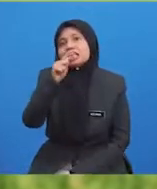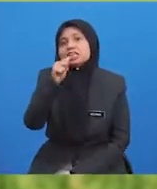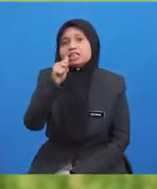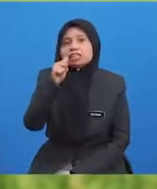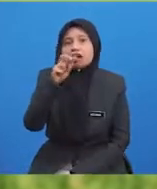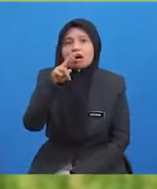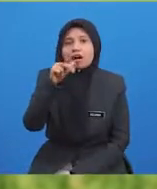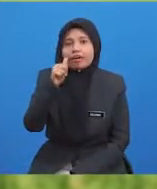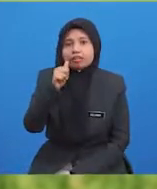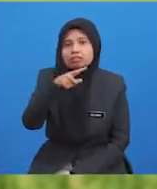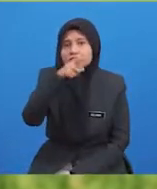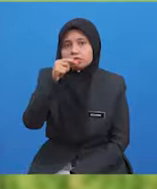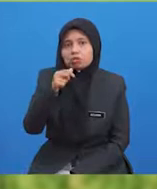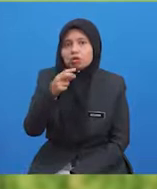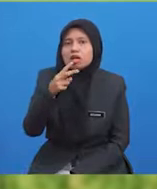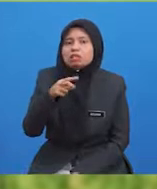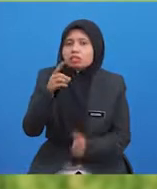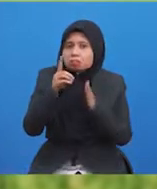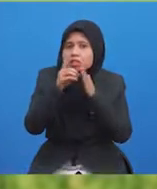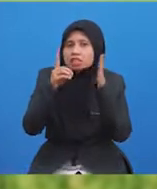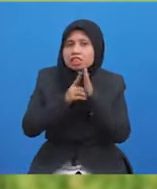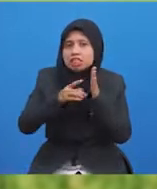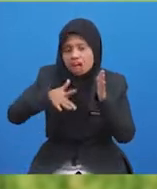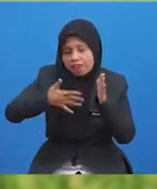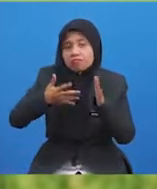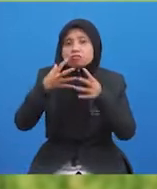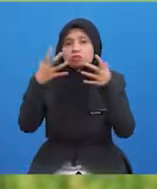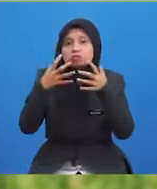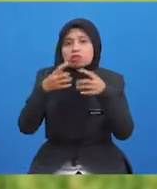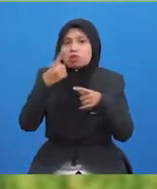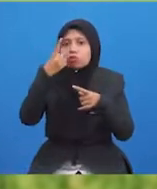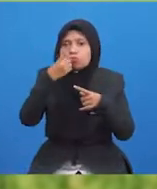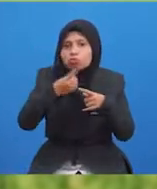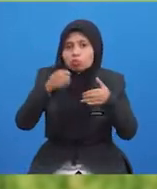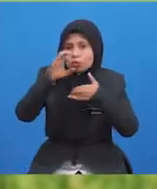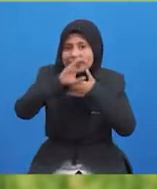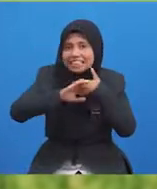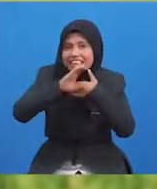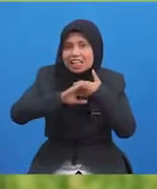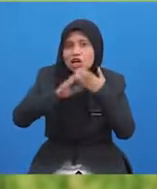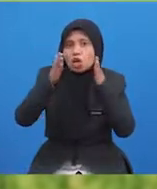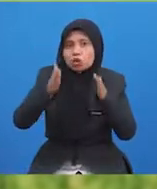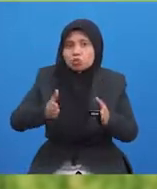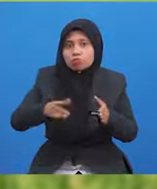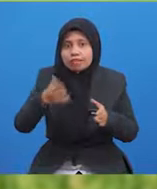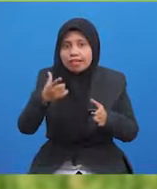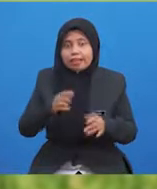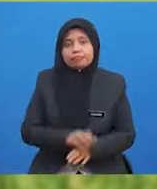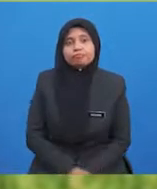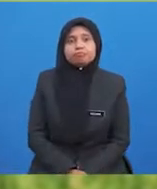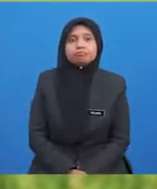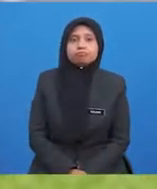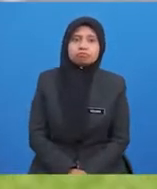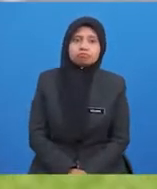dibuat oleh penyerang tadi berdasarkan rasa marah dengan matlamat untuk mencederakan pemain pertahanan.